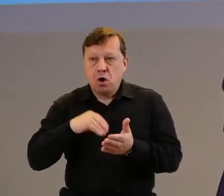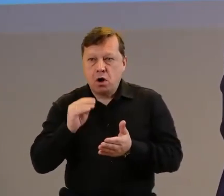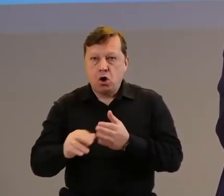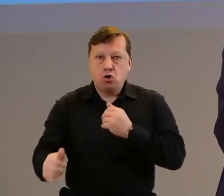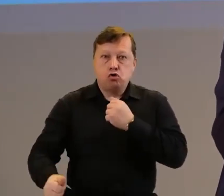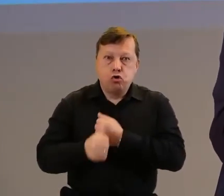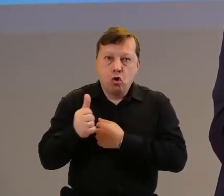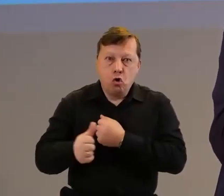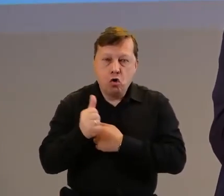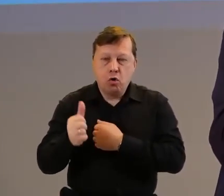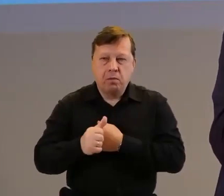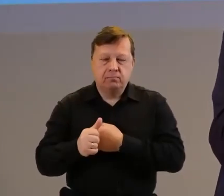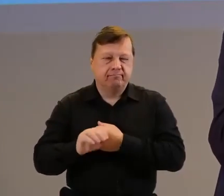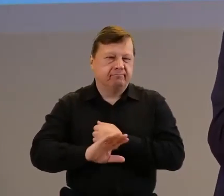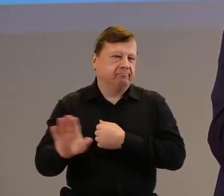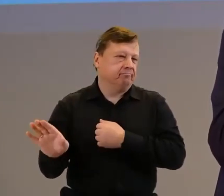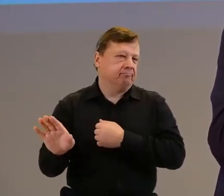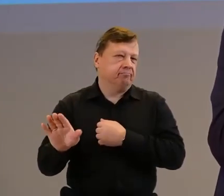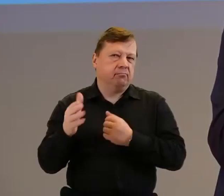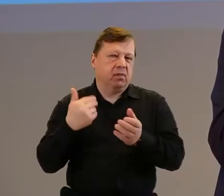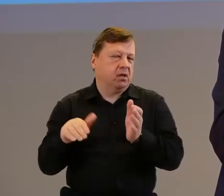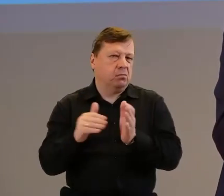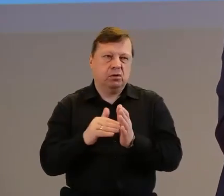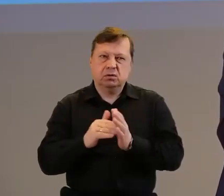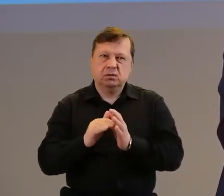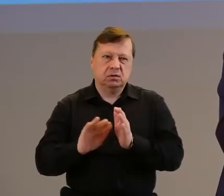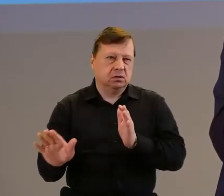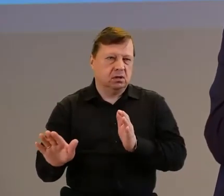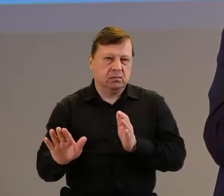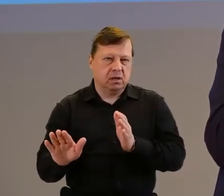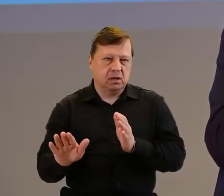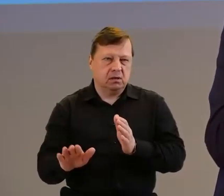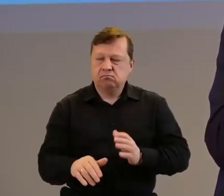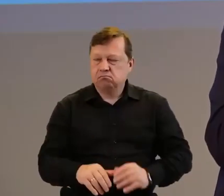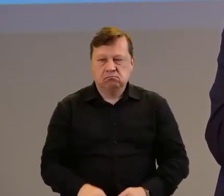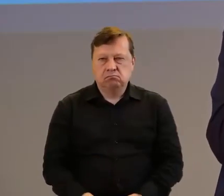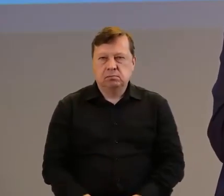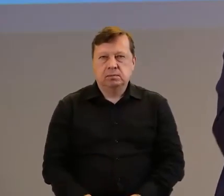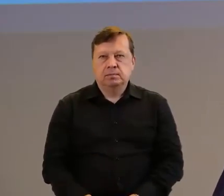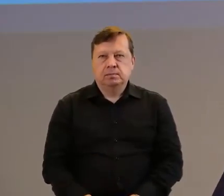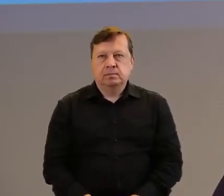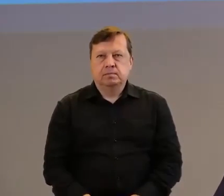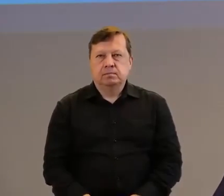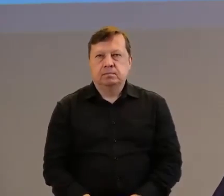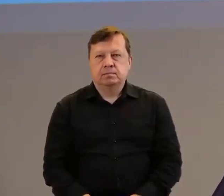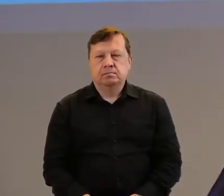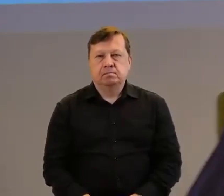dokumenty, nie potrzebujemy tego, żeby robić tą fajną aktywność.